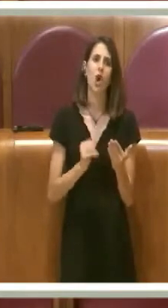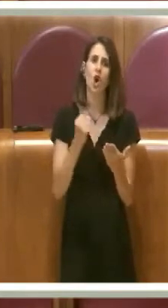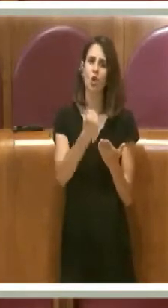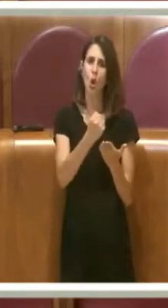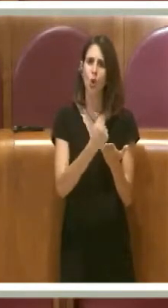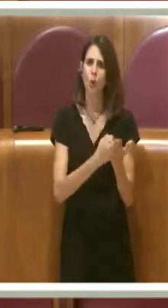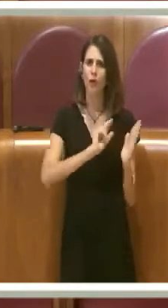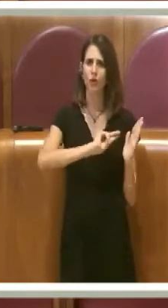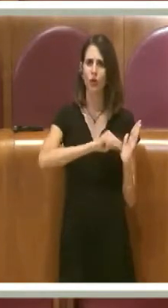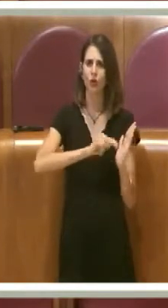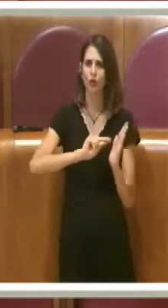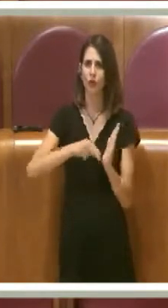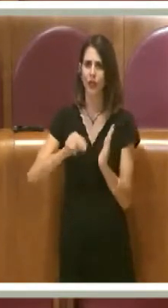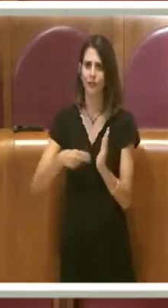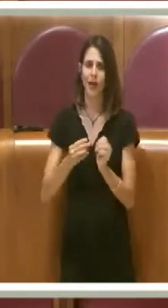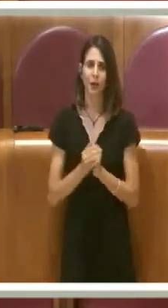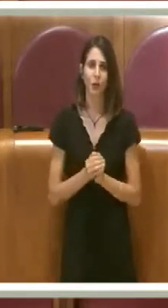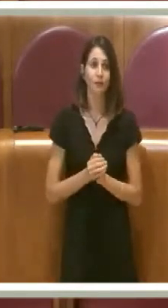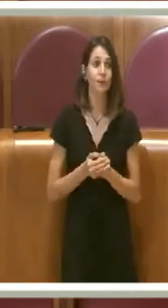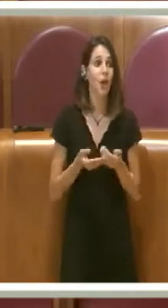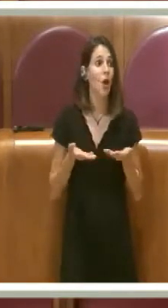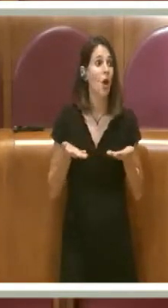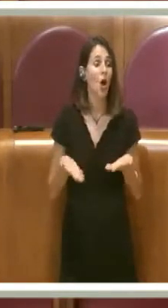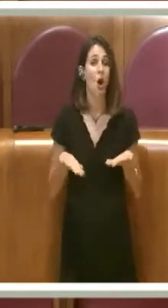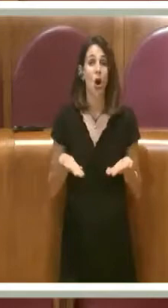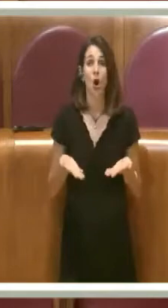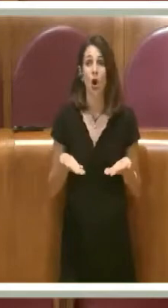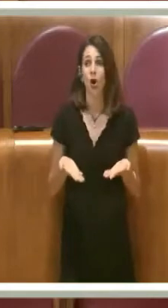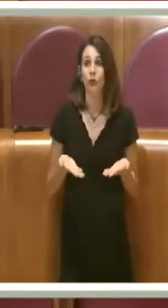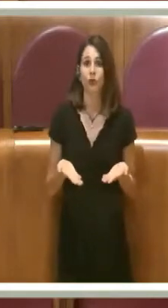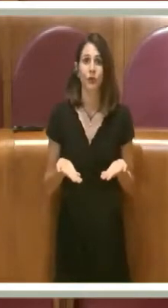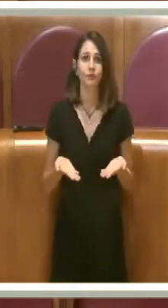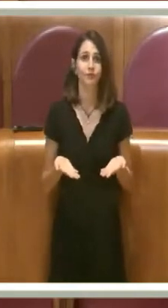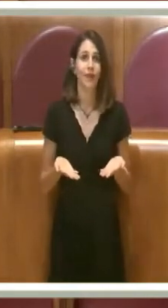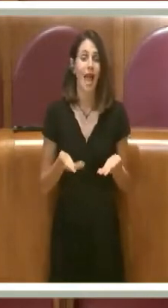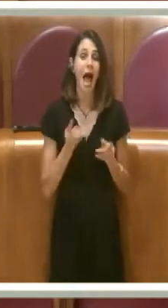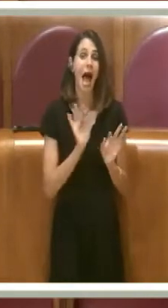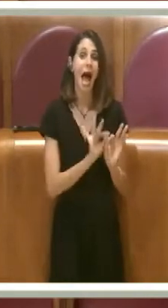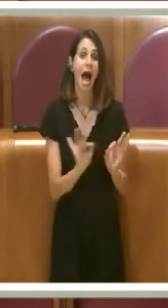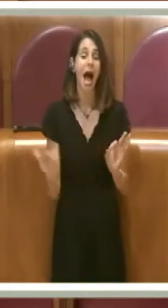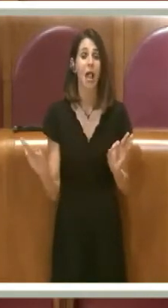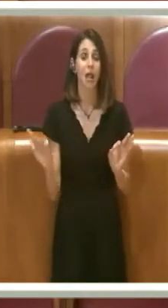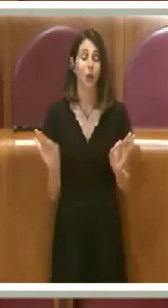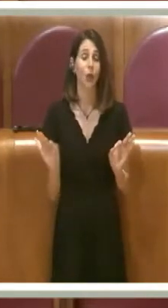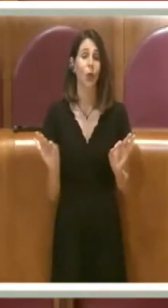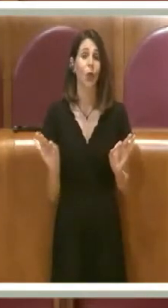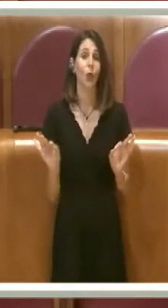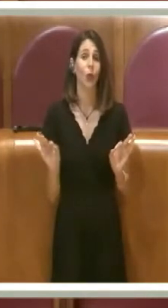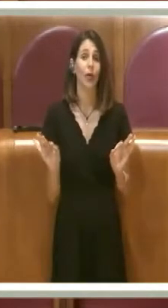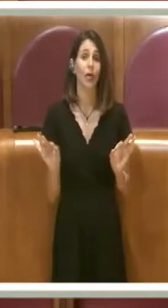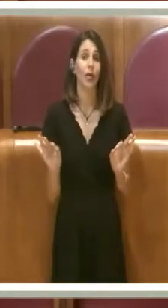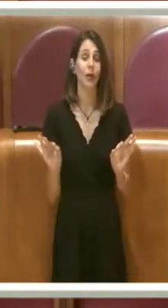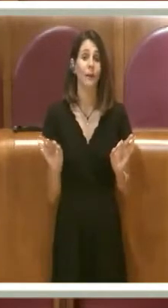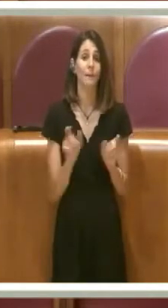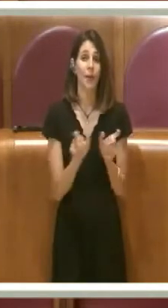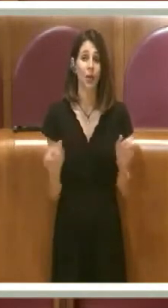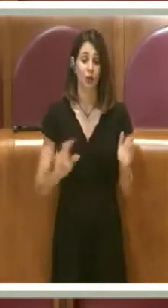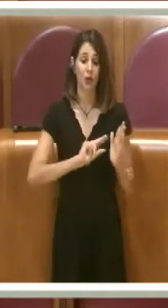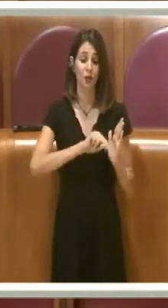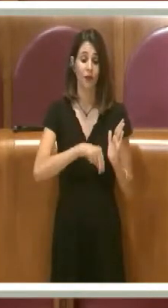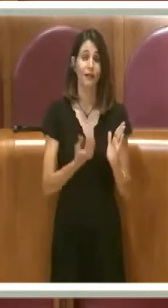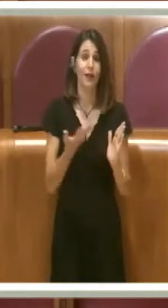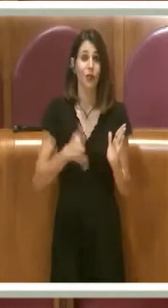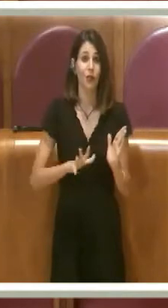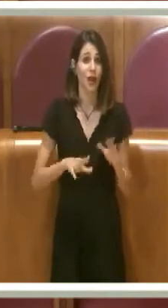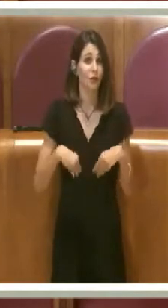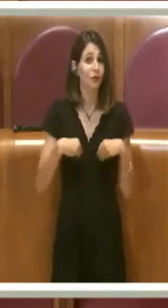i firmatari tutti, alcuni non ci sono più perché, come dire, hanno assunto altri incarichi, si veda l